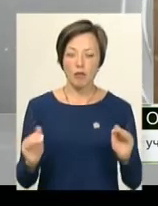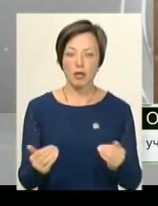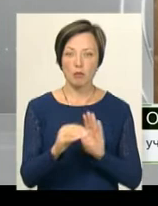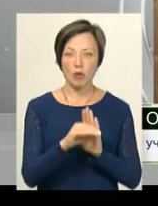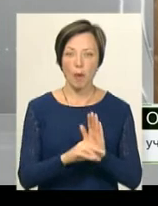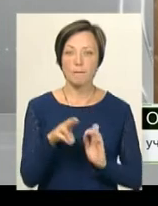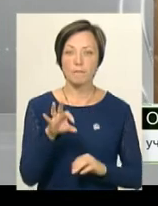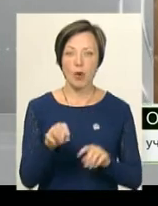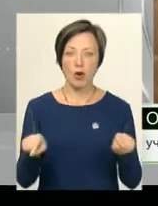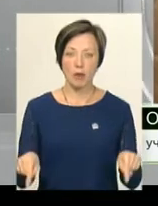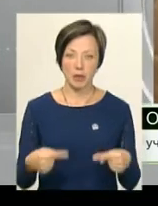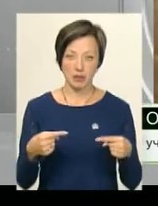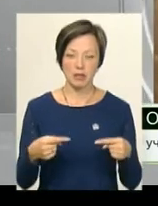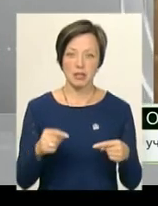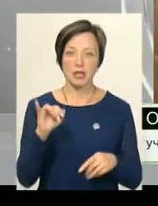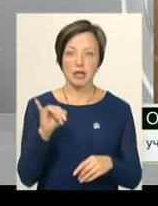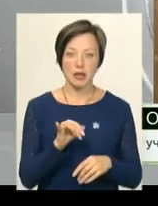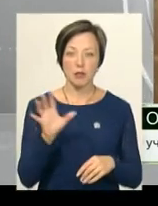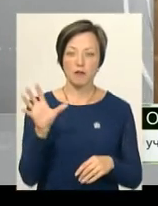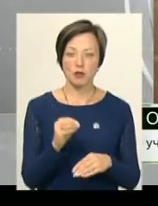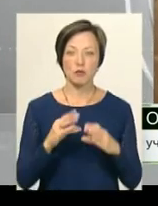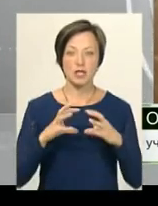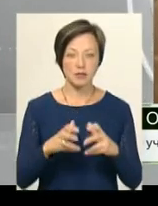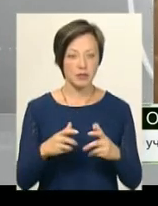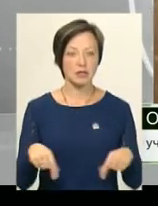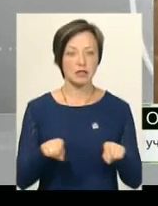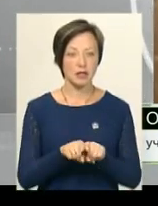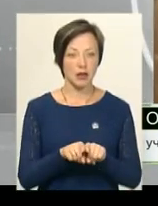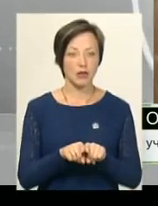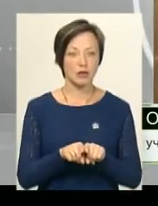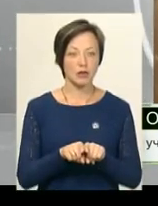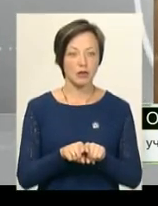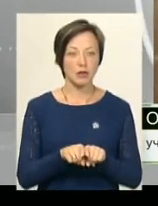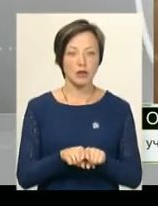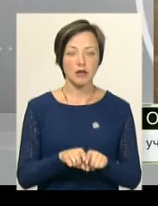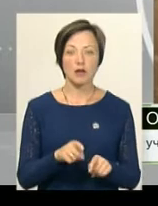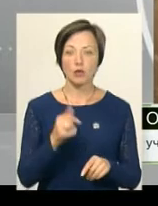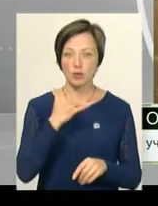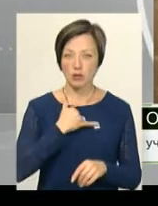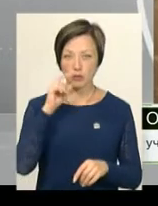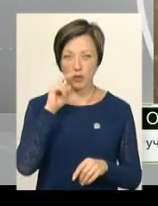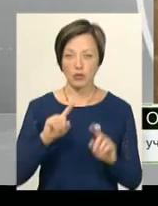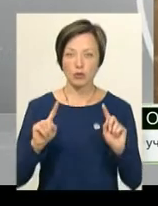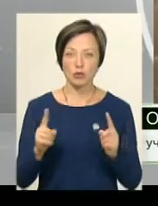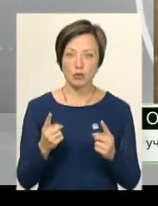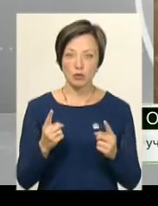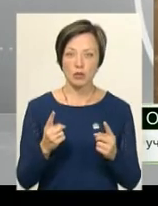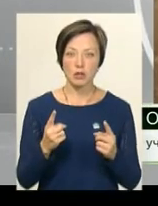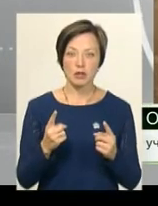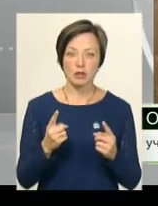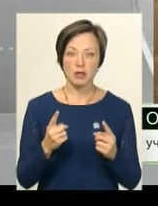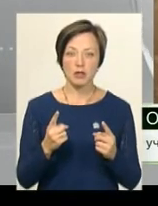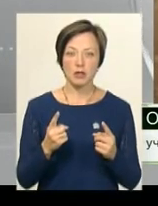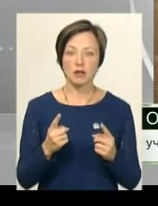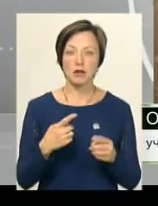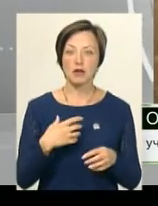по реабілітації. І по всьому світі, а також і в нашій Україні дуже задумуються на рахунок